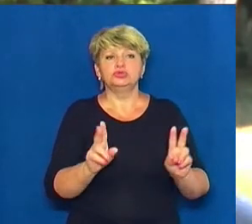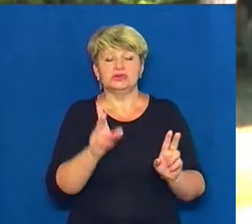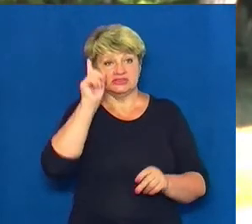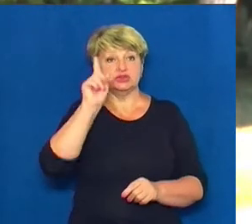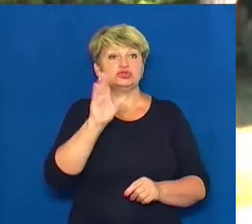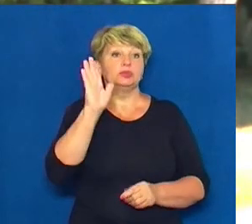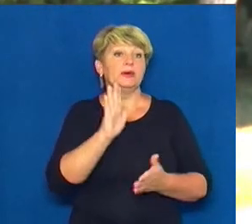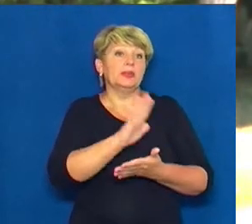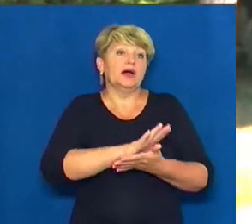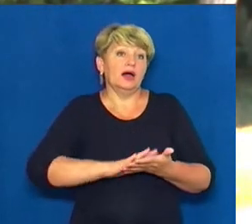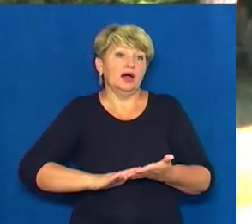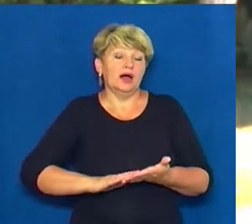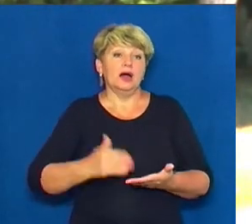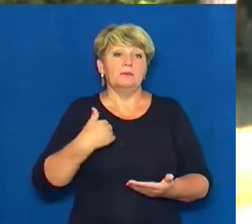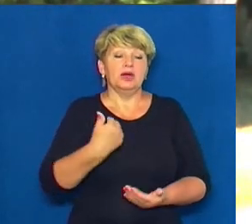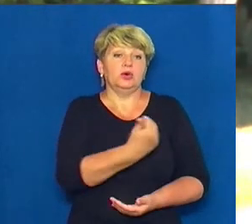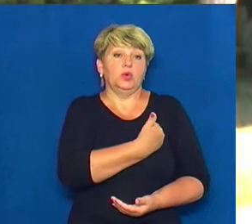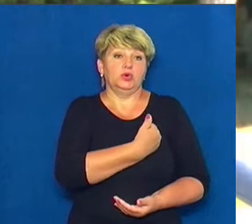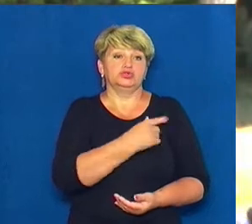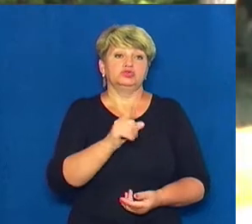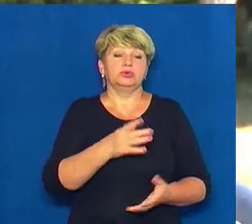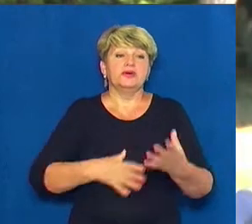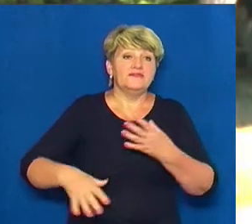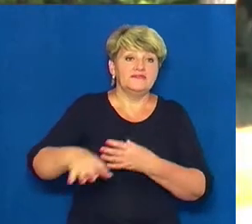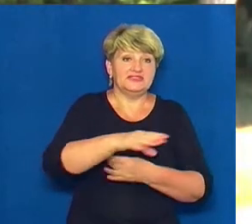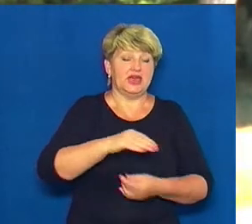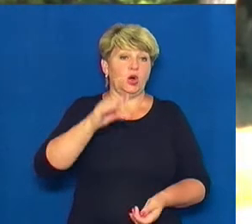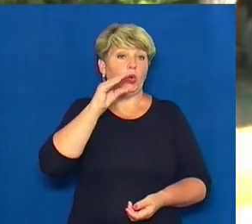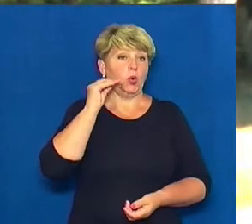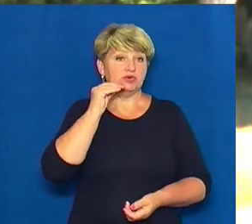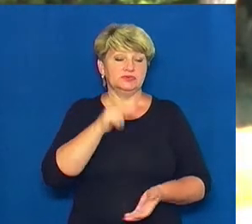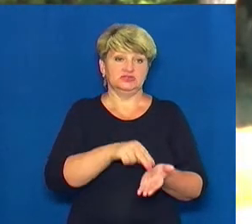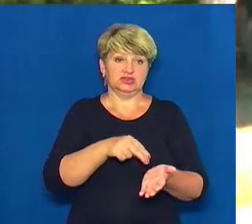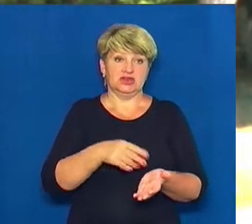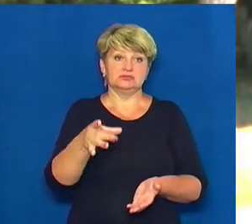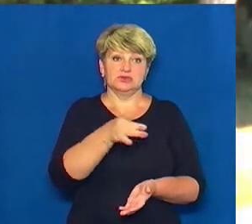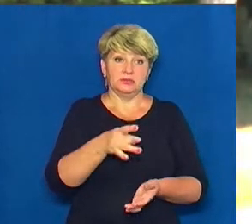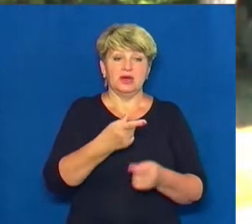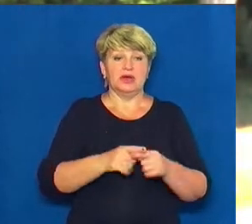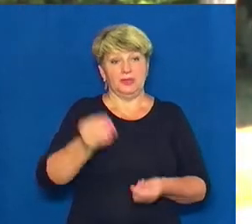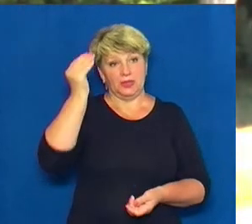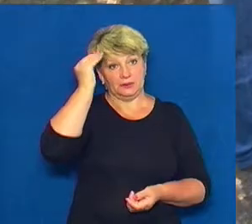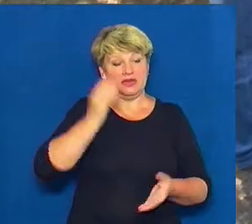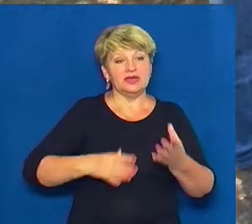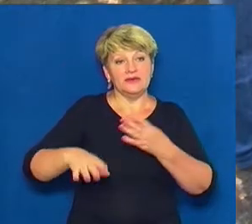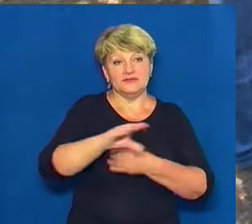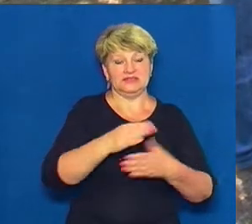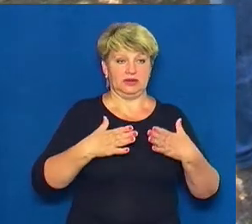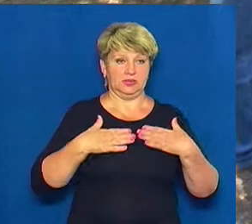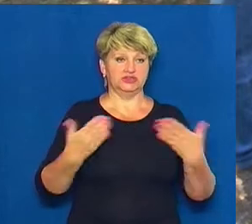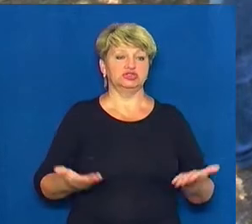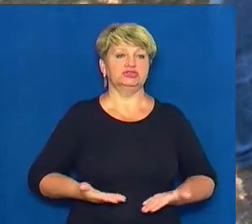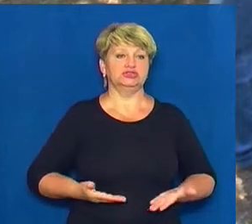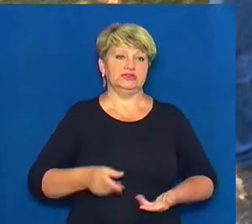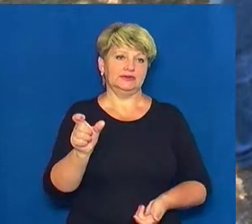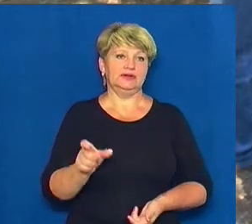що ми хочемо Корсунщина, бути всі разом представлені Корсунщиною в Черкаському районі, то це думка всіх наших жителів. Ольга Гуржій,